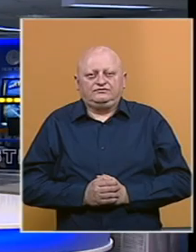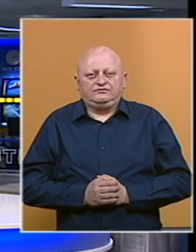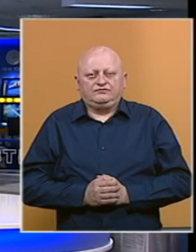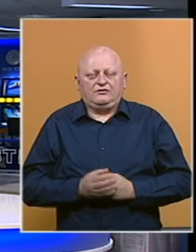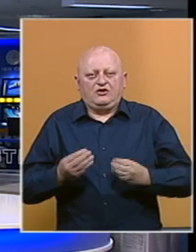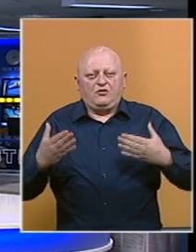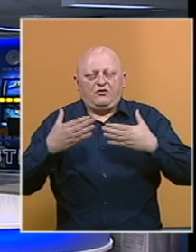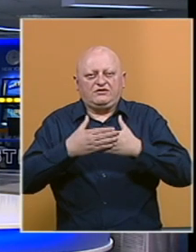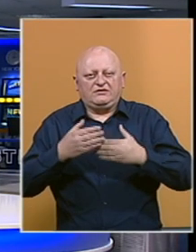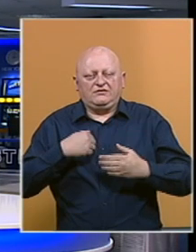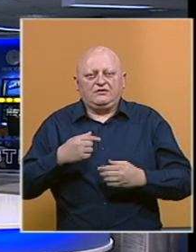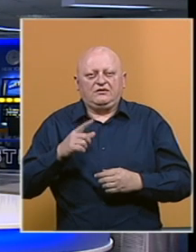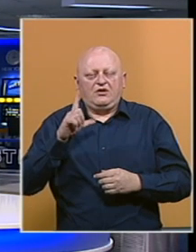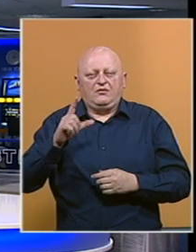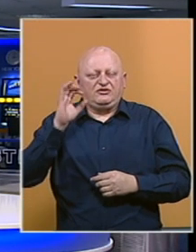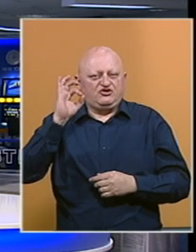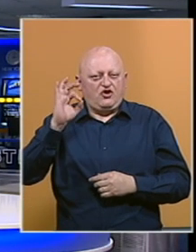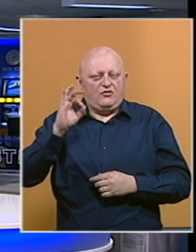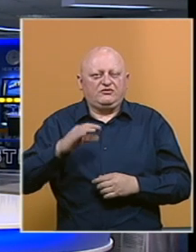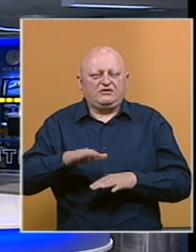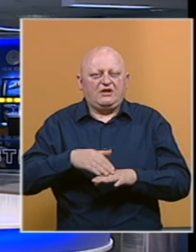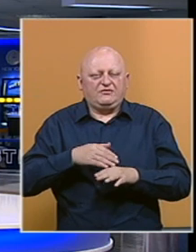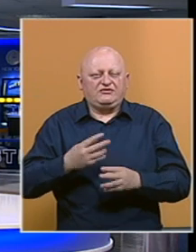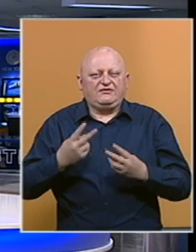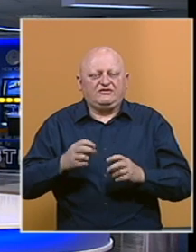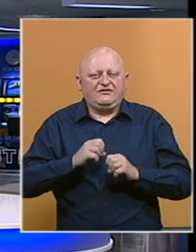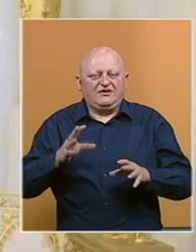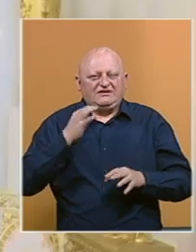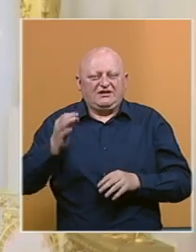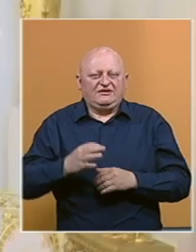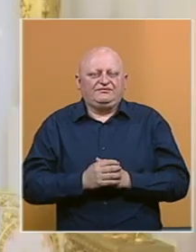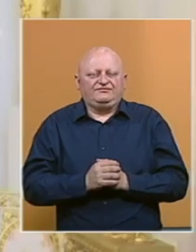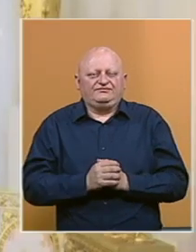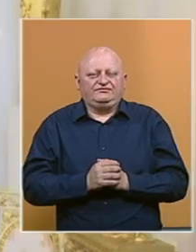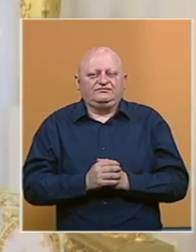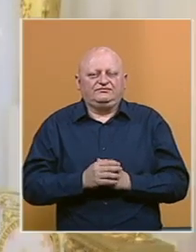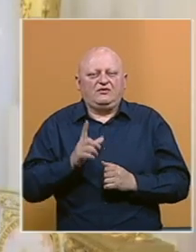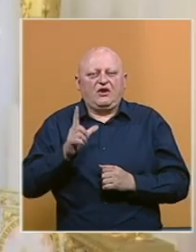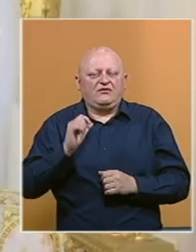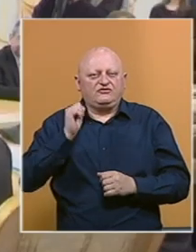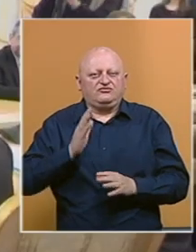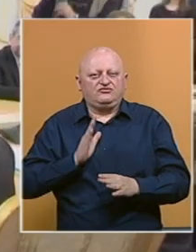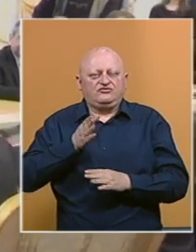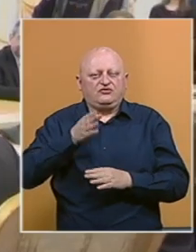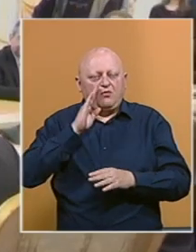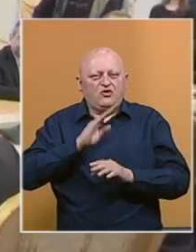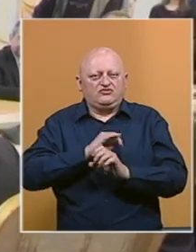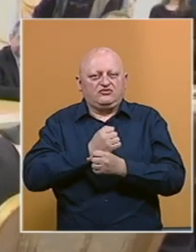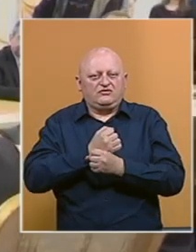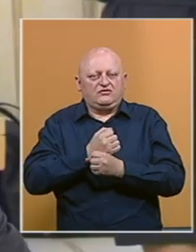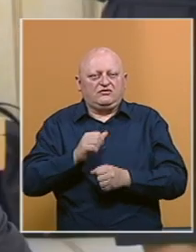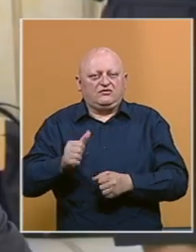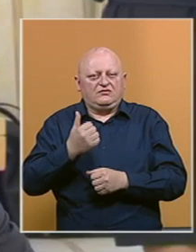Dobro večer, ja sam Larisa Omerčić, na početku najvažnije vijesti. Lavrov sutra stiže u BiH